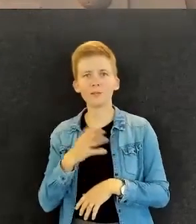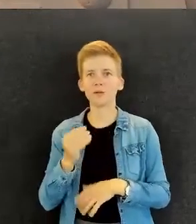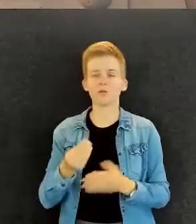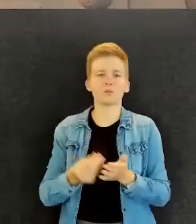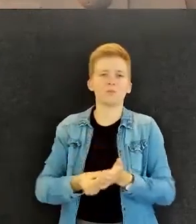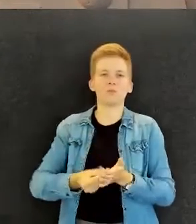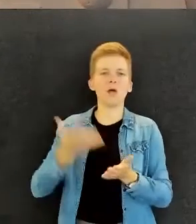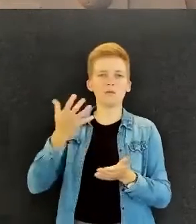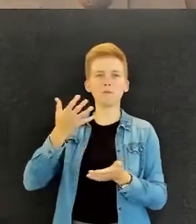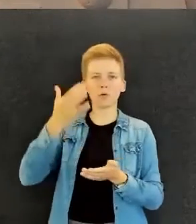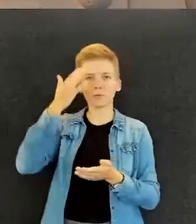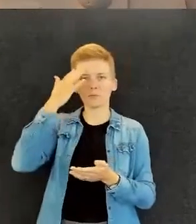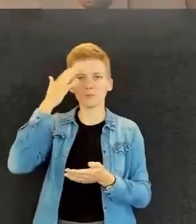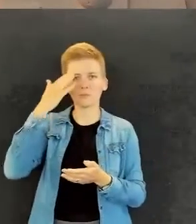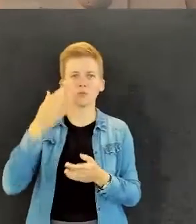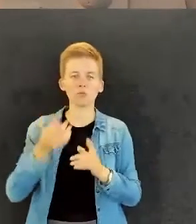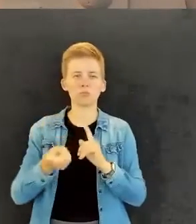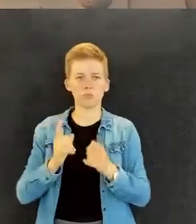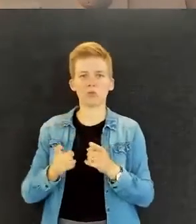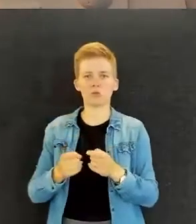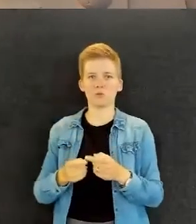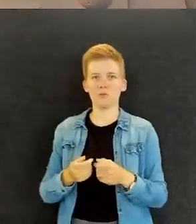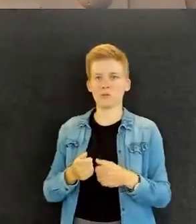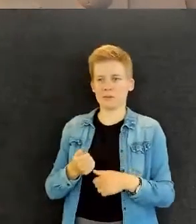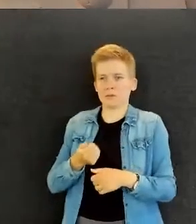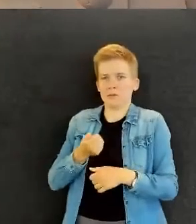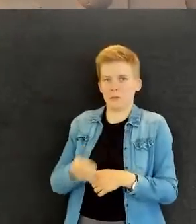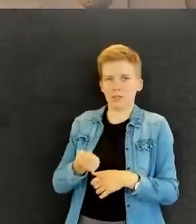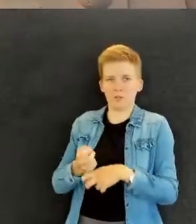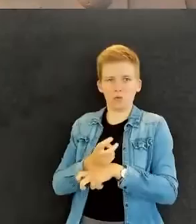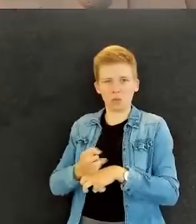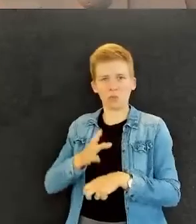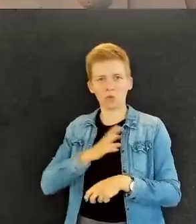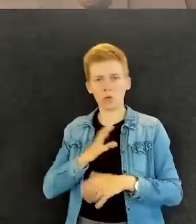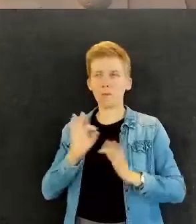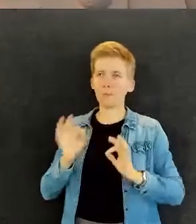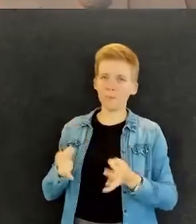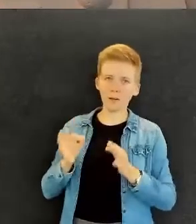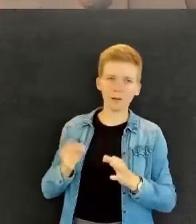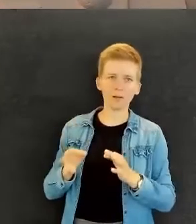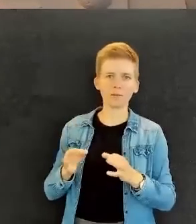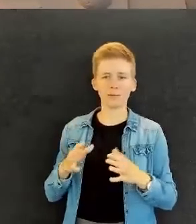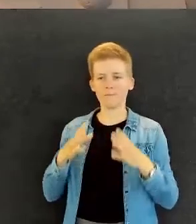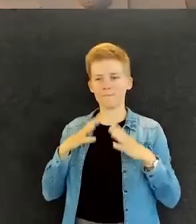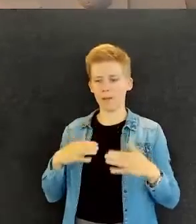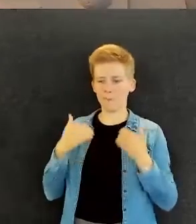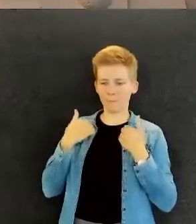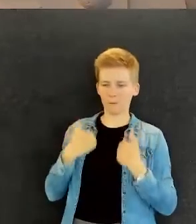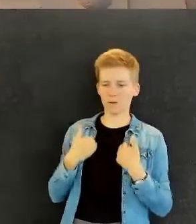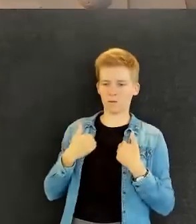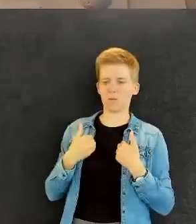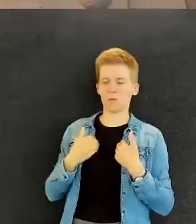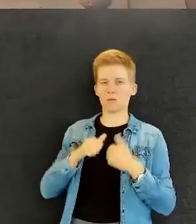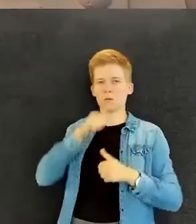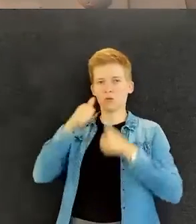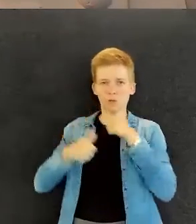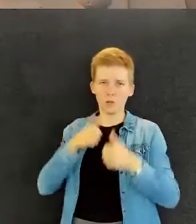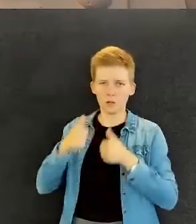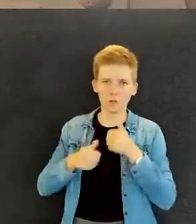se aika arvokas asia, jos sulla on itse kokemusta siitä, että millaista vammaisena osallistuu harrastamiseen tai